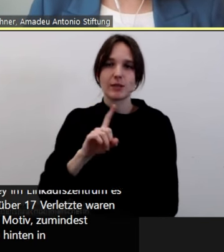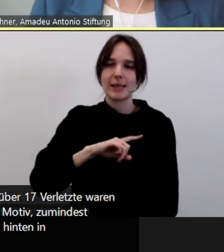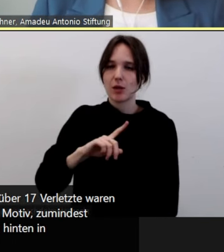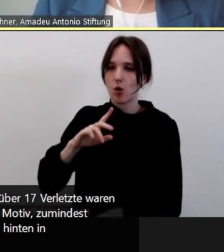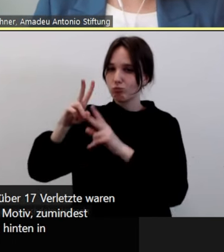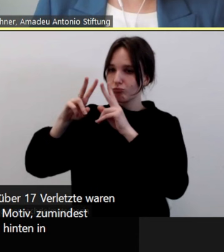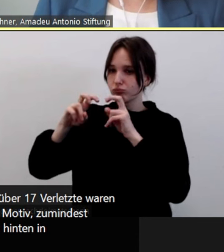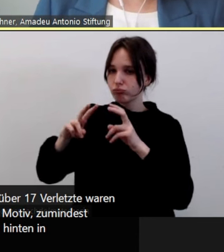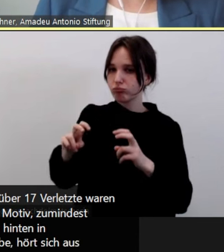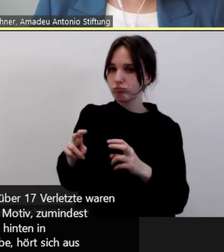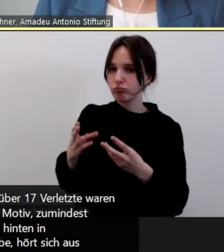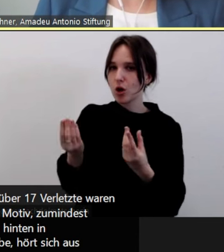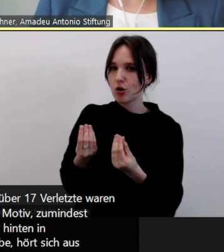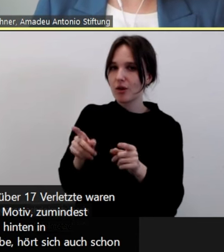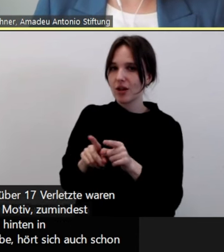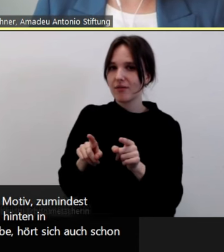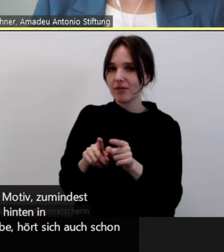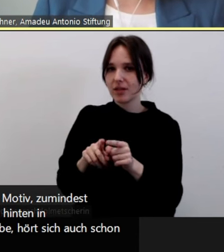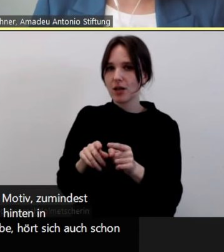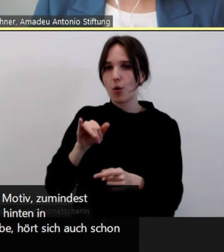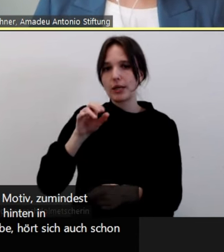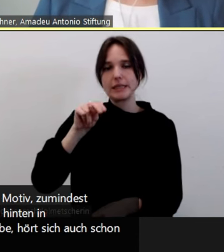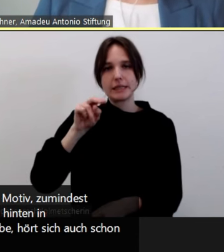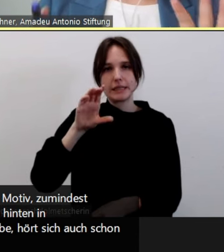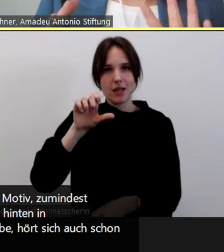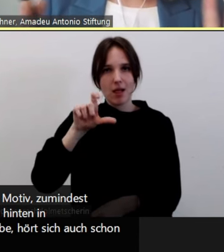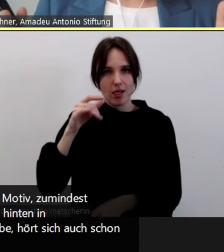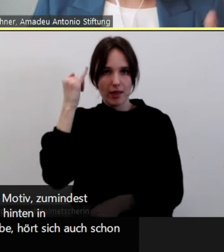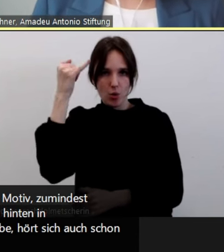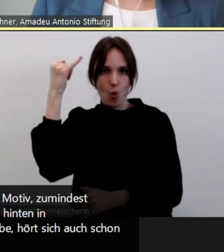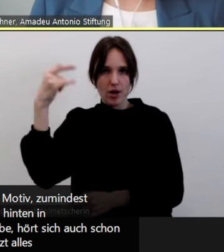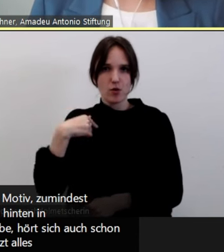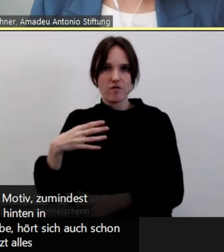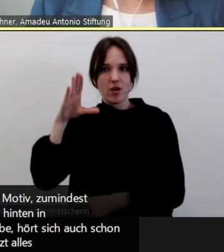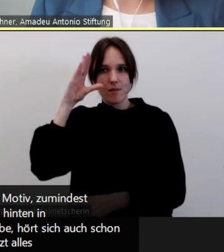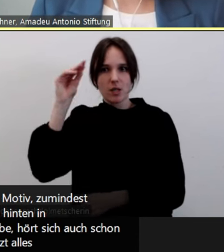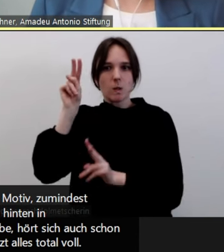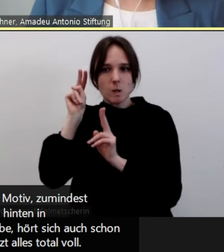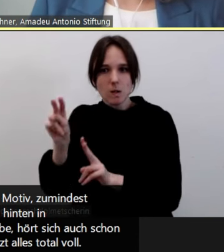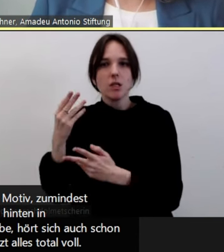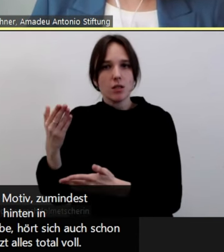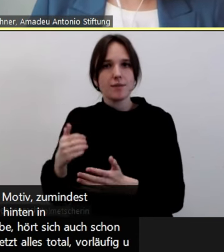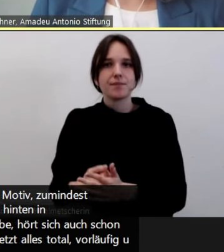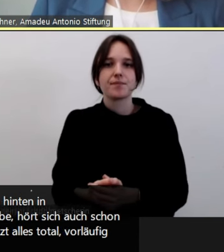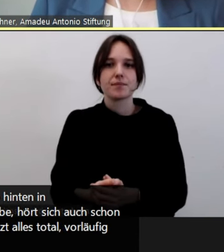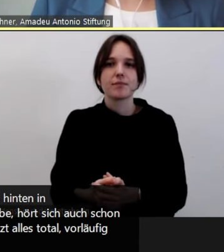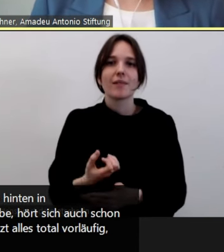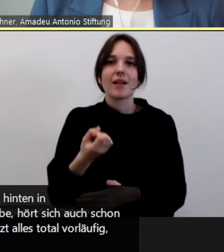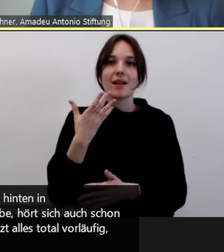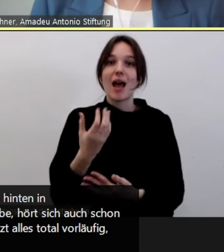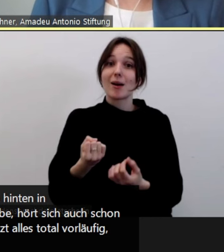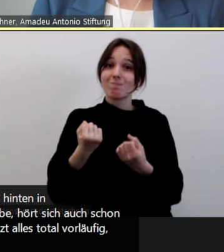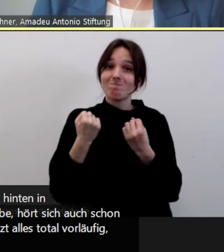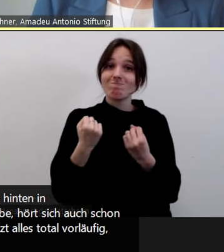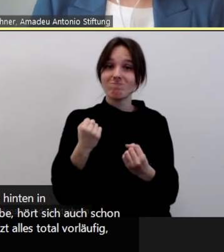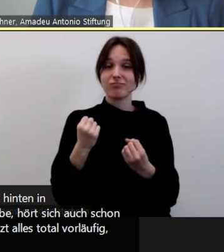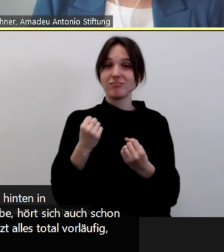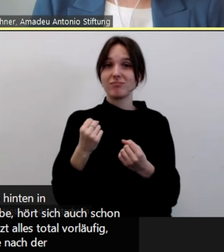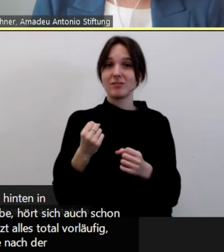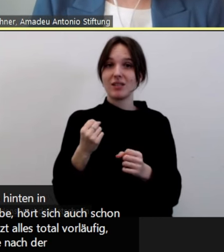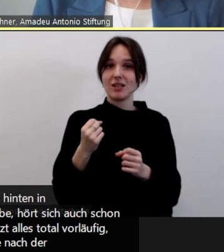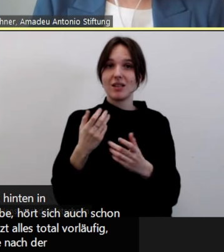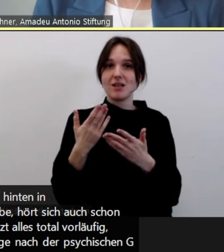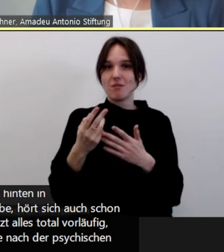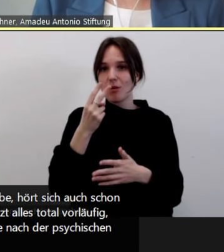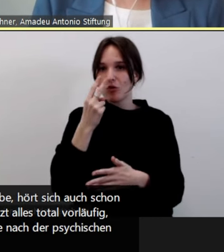rausgefunden habe, hört sich auch schon ein bisschen nach Inselideologie an. Das ist jetzt alles total vorläufig. Und natürlich wird auch gleich wieder die Frage nach der